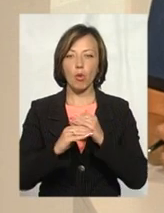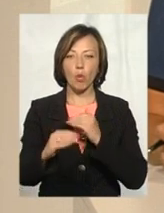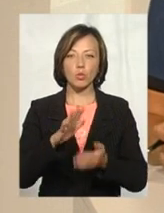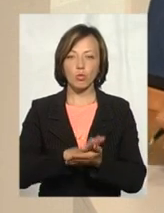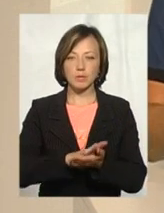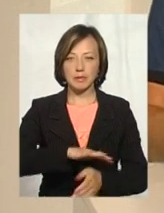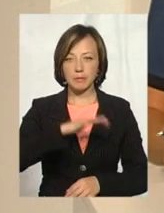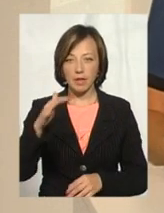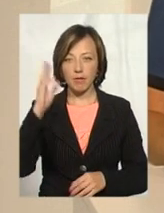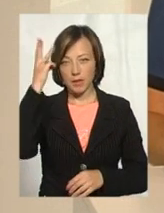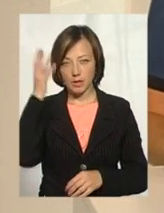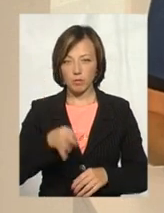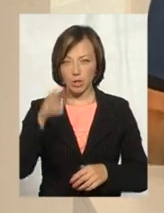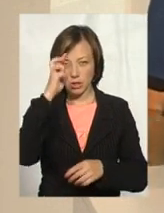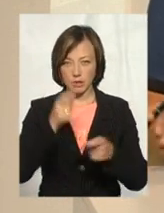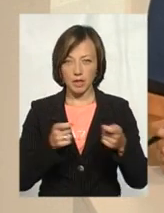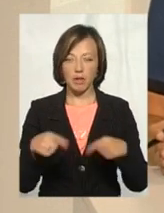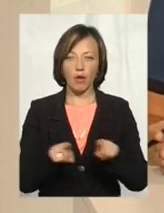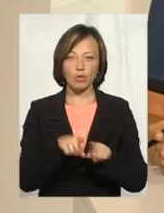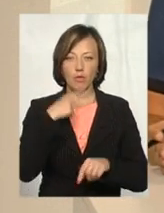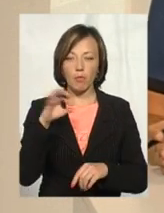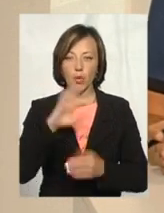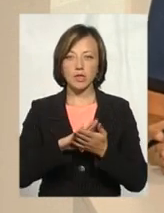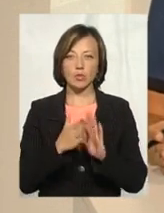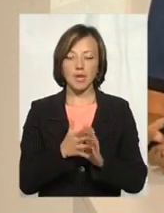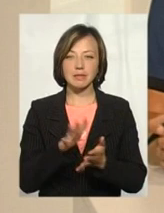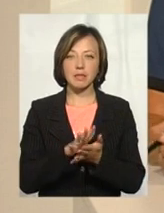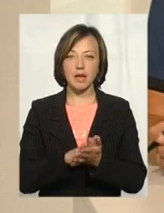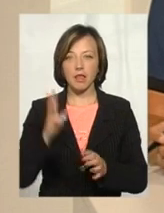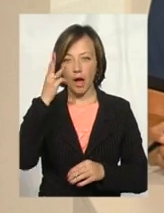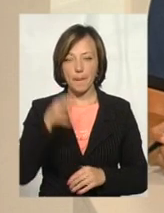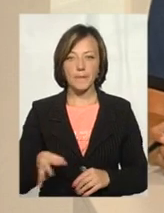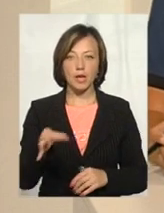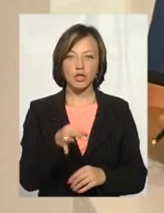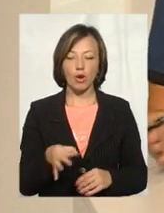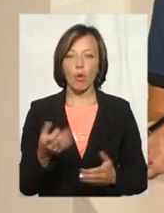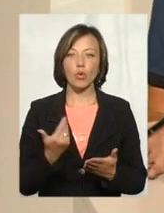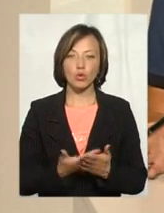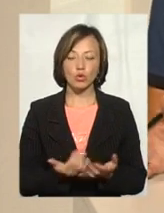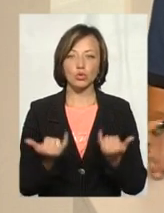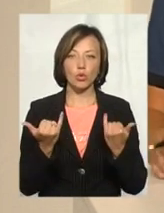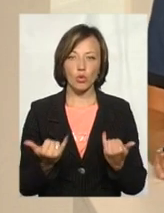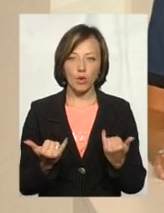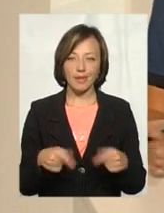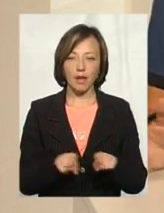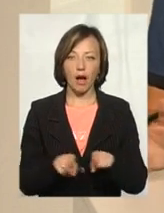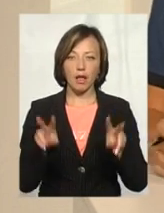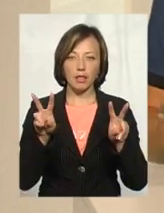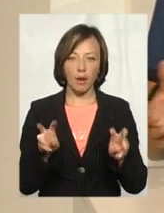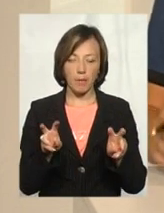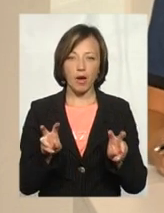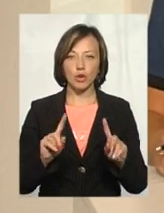відходів. У Хмельницькій облдержадміністрації також говорили про ситуацію зі сміттям на Хмельниччині. Отож, сьогодні ось така тема.